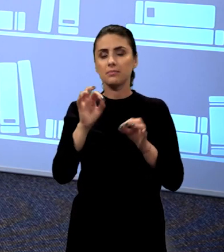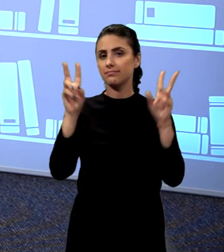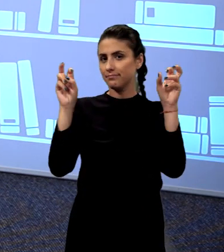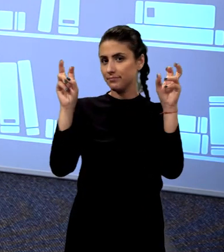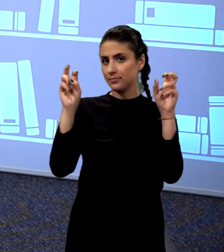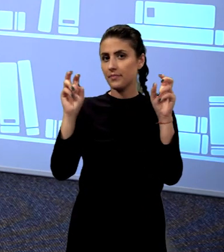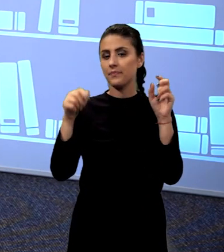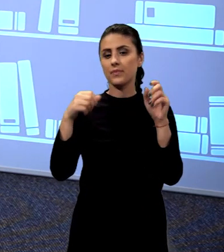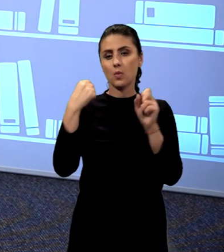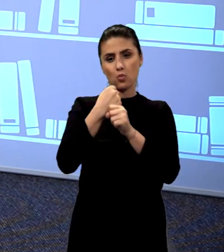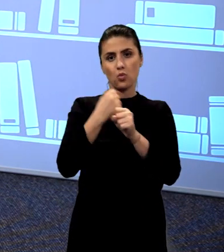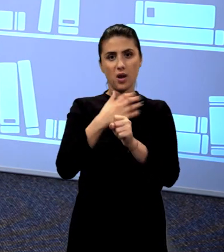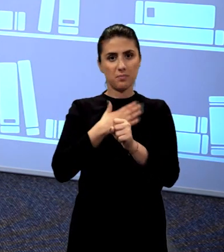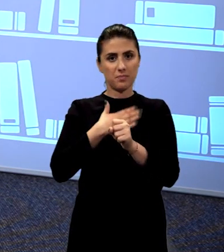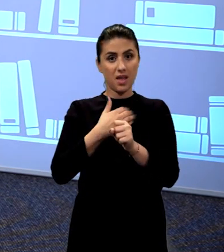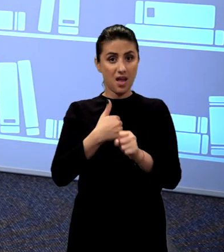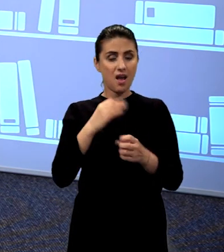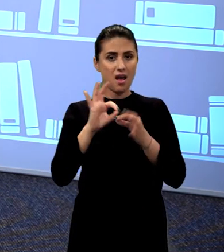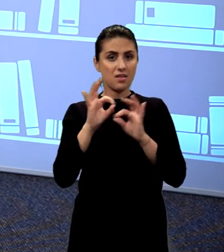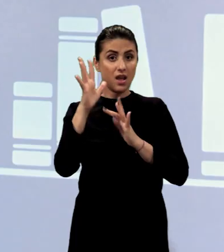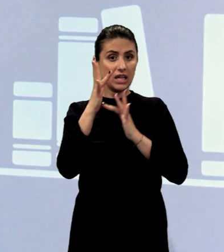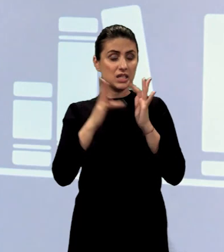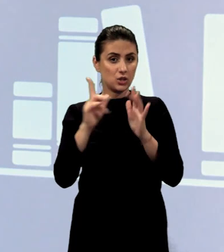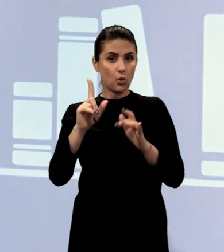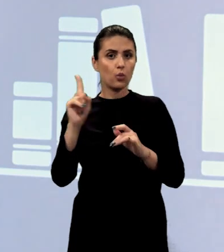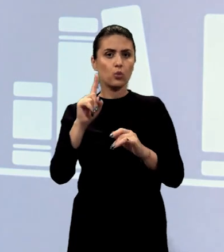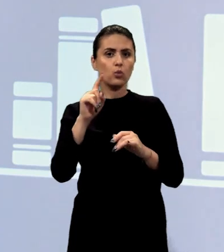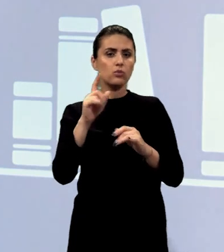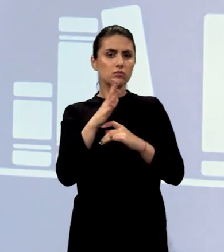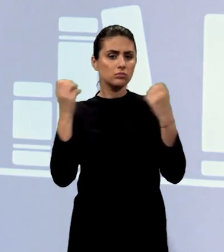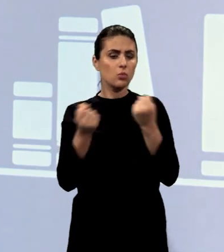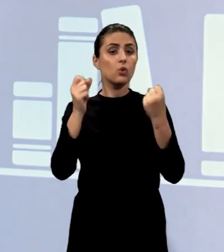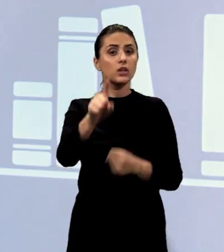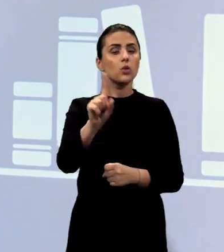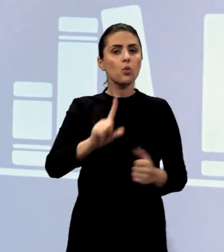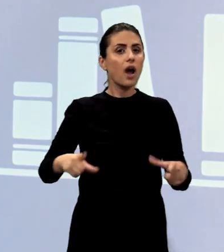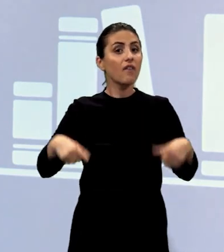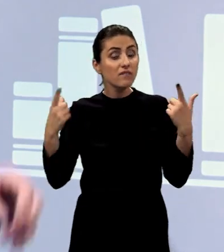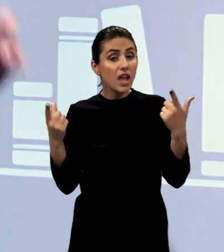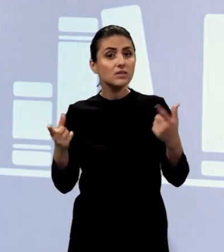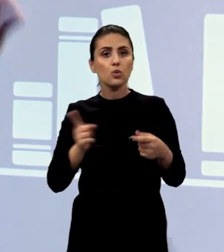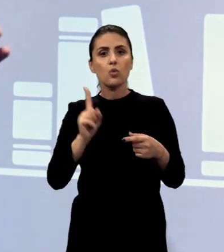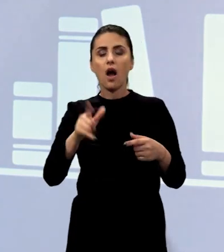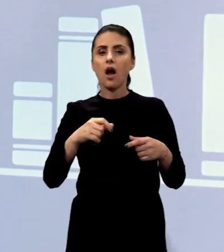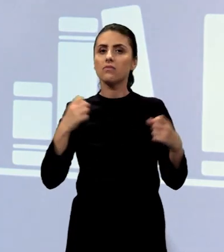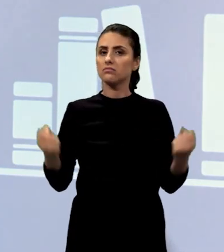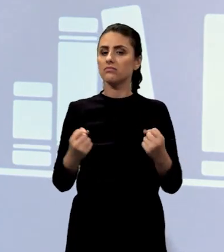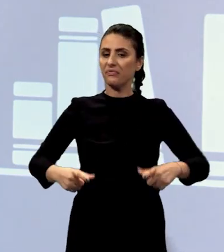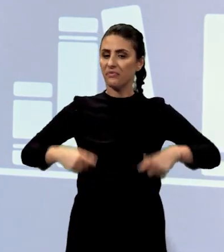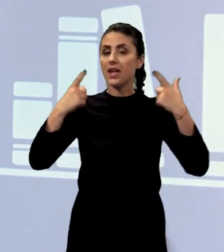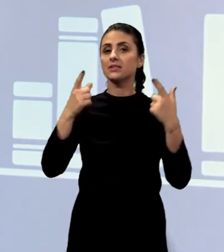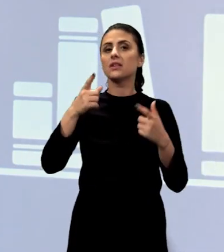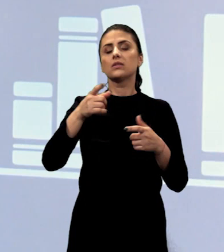este jugul meu, adică a lui Hristos. Nu jugul tău, nu al vieții, nu al carierei.